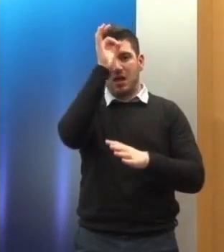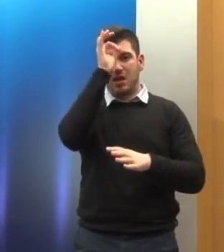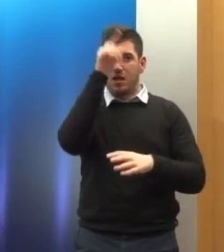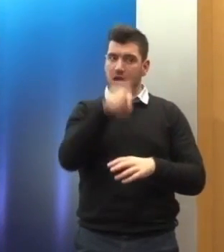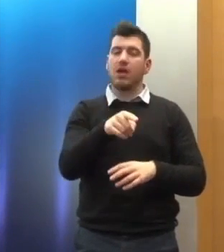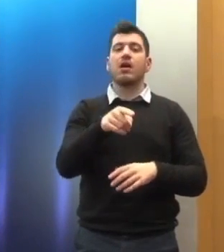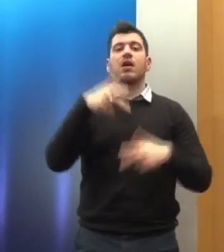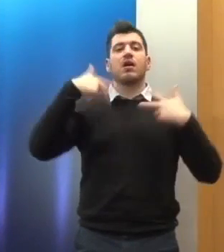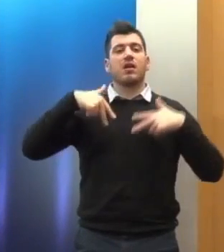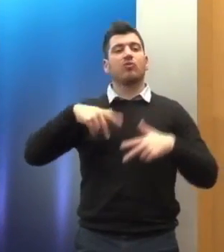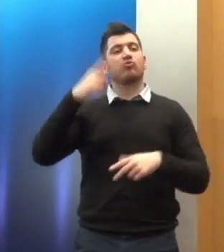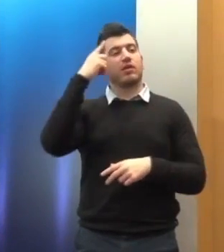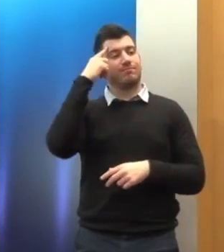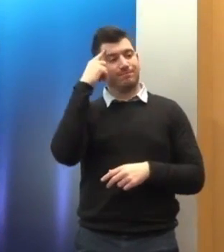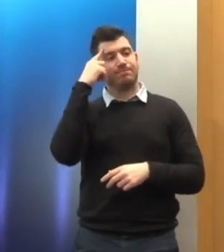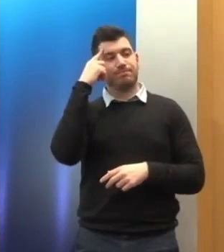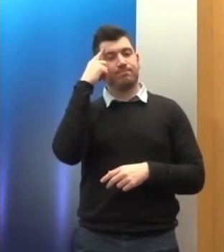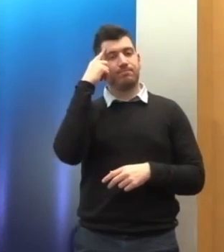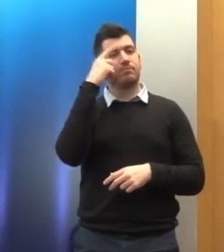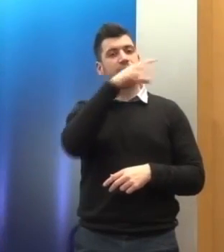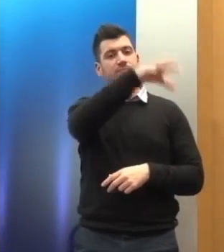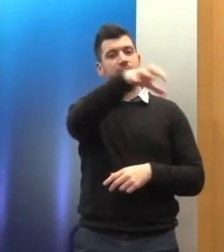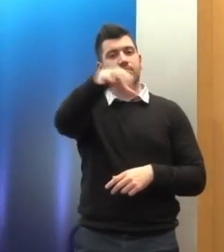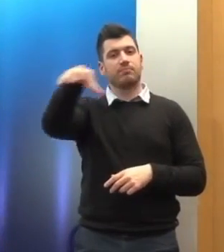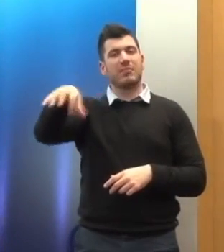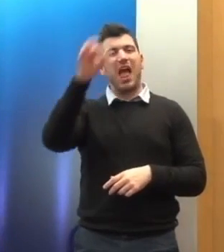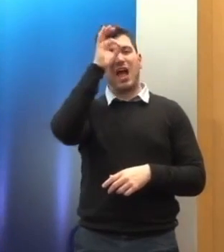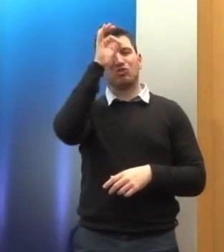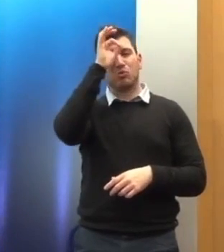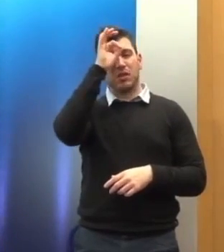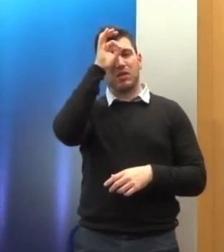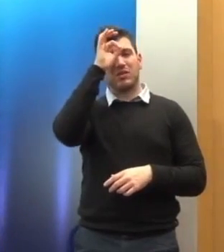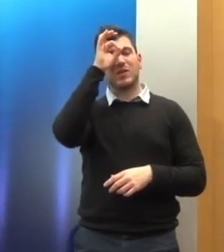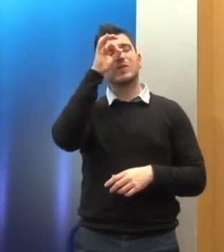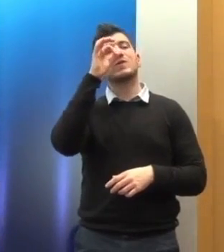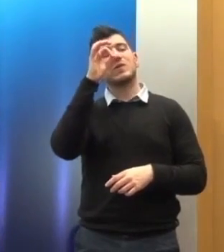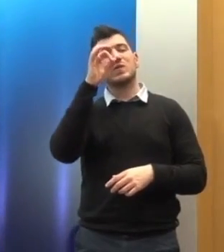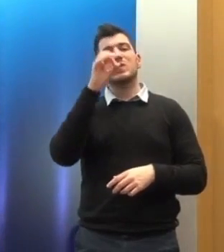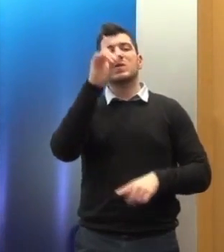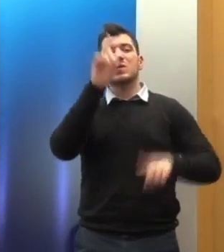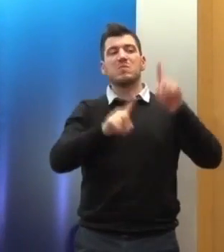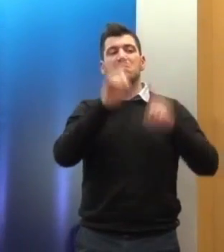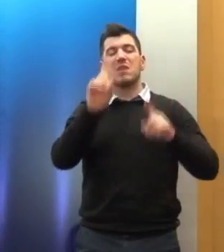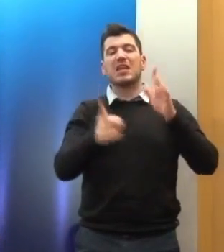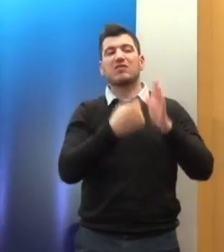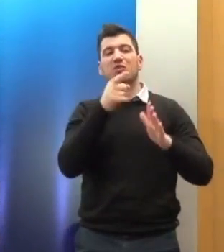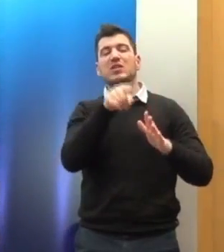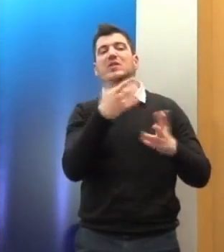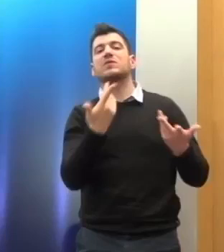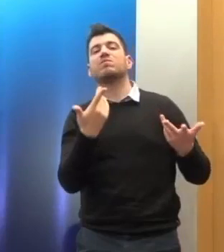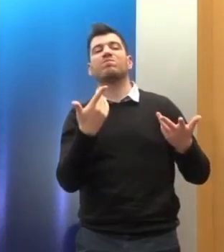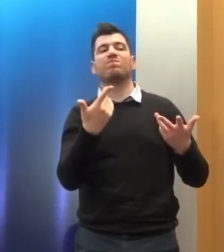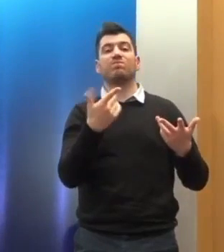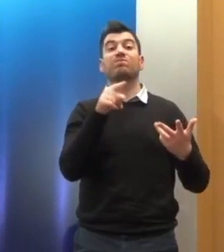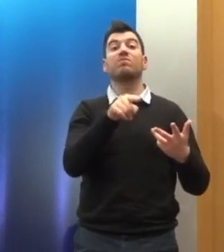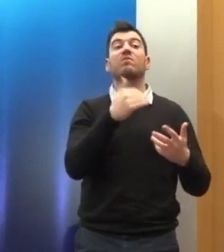συνειδητοποιήσει ότι οι σχετικές αυτές υποθέσεις, επιτρέψτε με την έκφραση, δεν παλεύονται και κατά συνέπεια προχωράει σε φιλικούς διακρονισμούς.